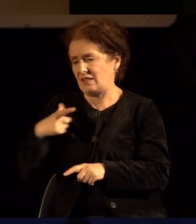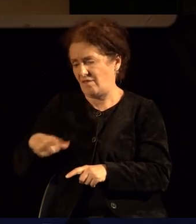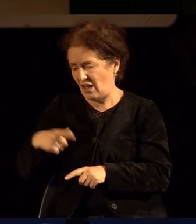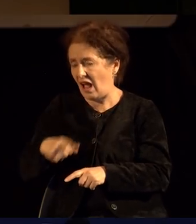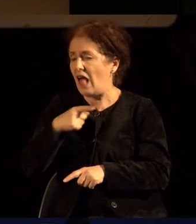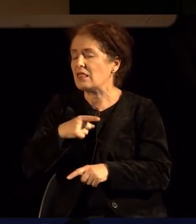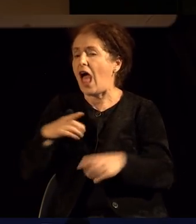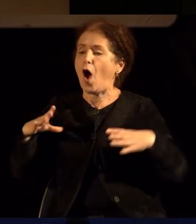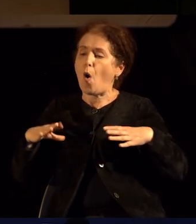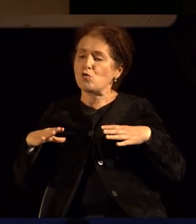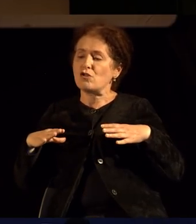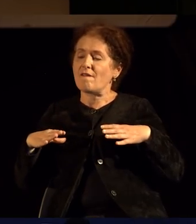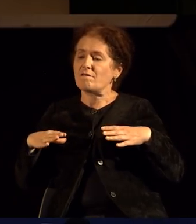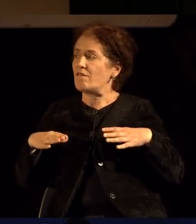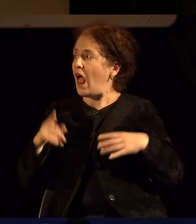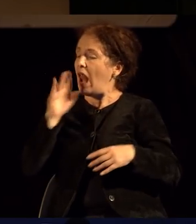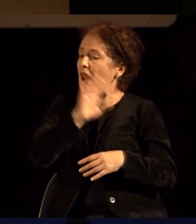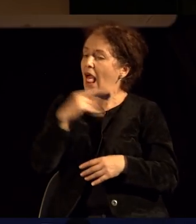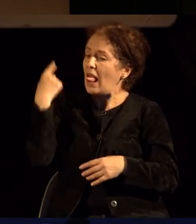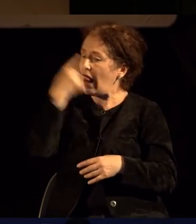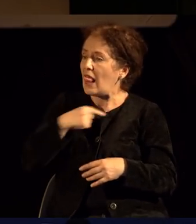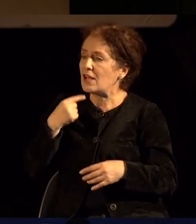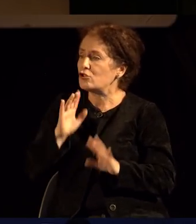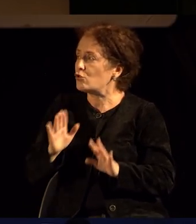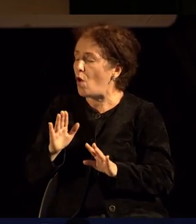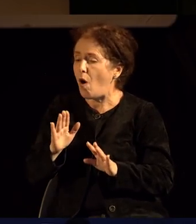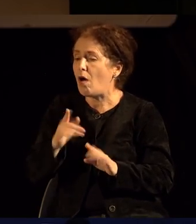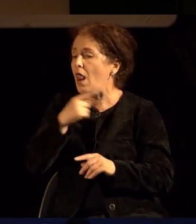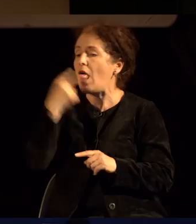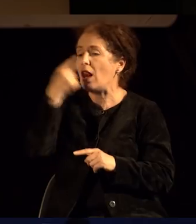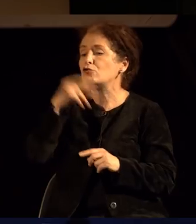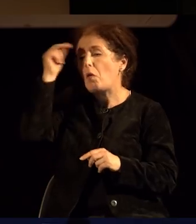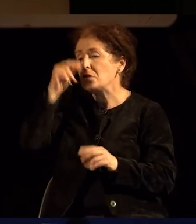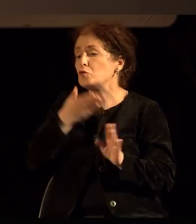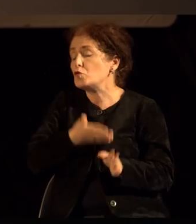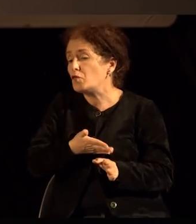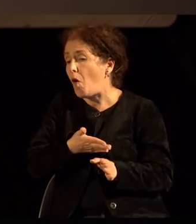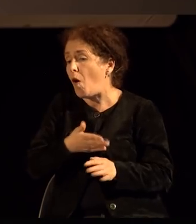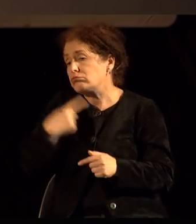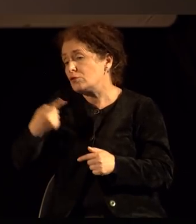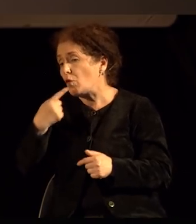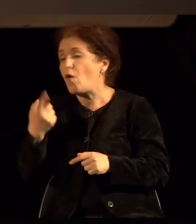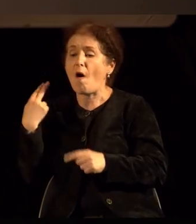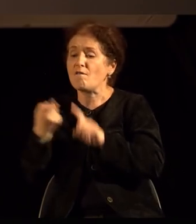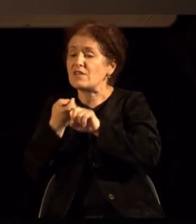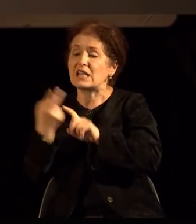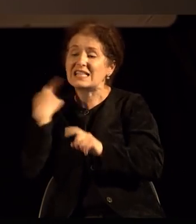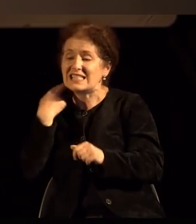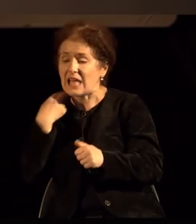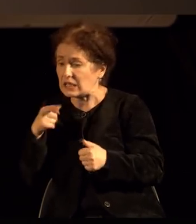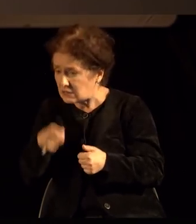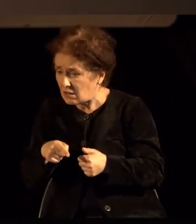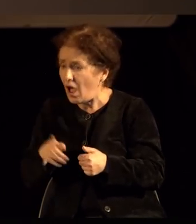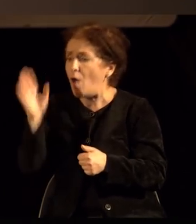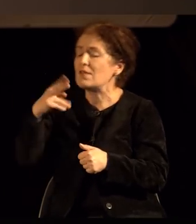ужива и да милува. Значи, незијотличан процес да стигне до тоа. Потоа ке ни се обрати Јеспир